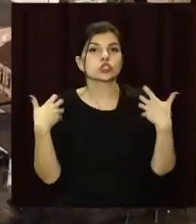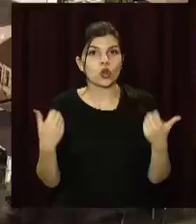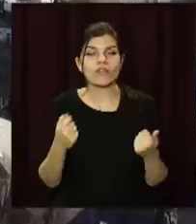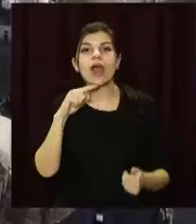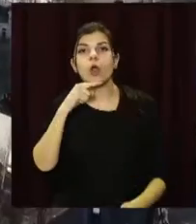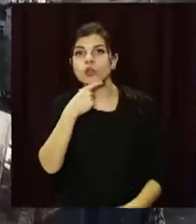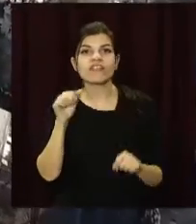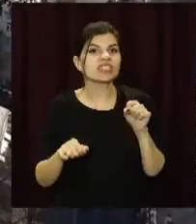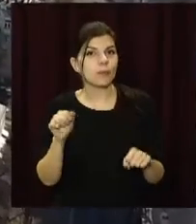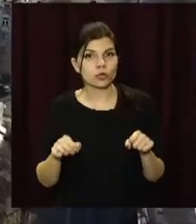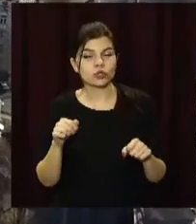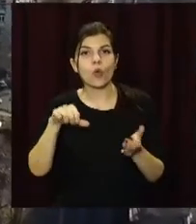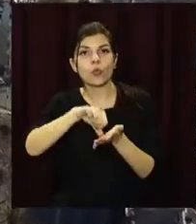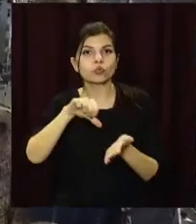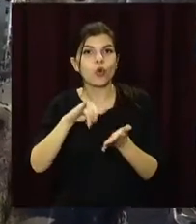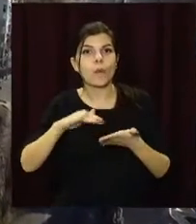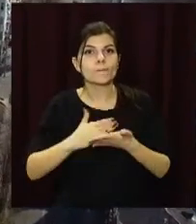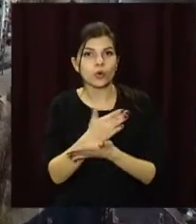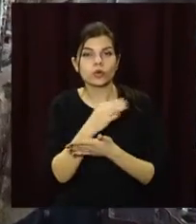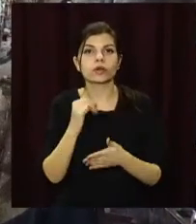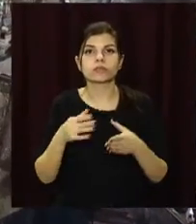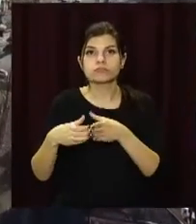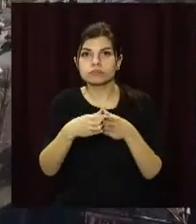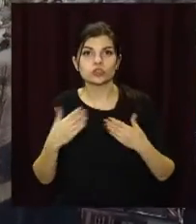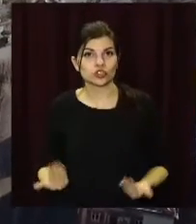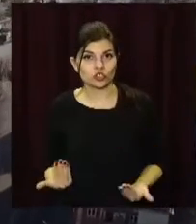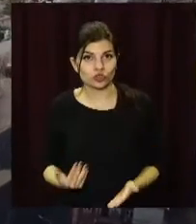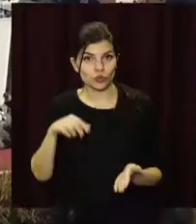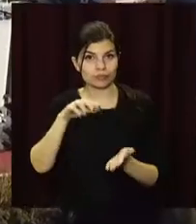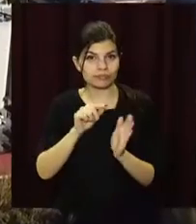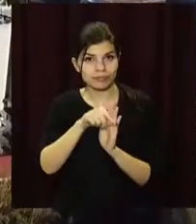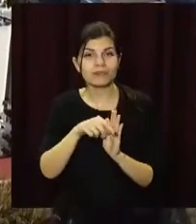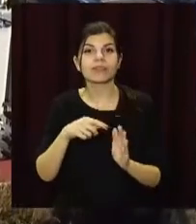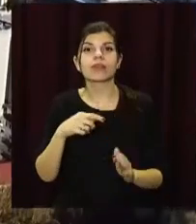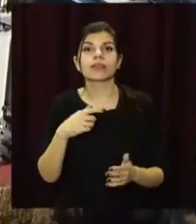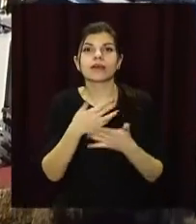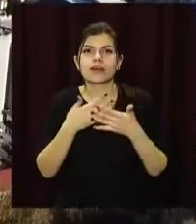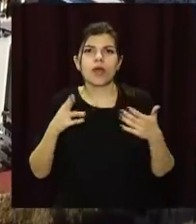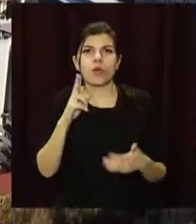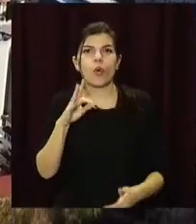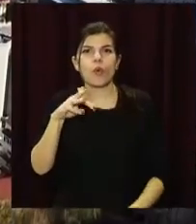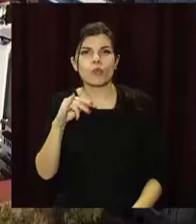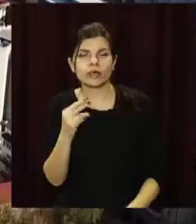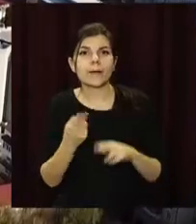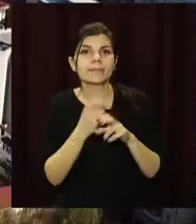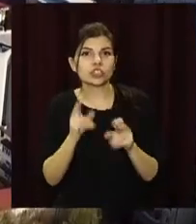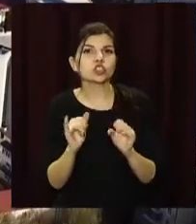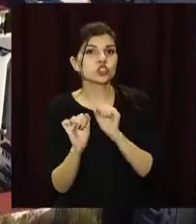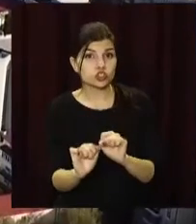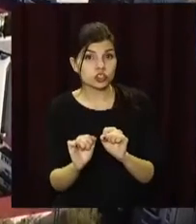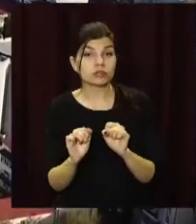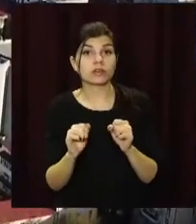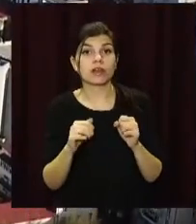'я, економічні можливості, участь у політичному та громадському житті, інформаційні та комунікаційні технології, безпека і захищеність.